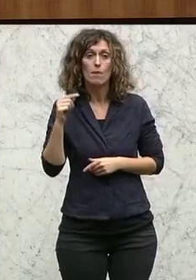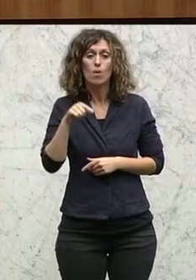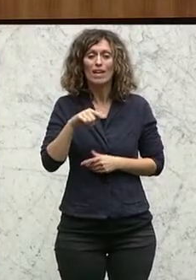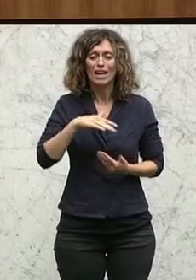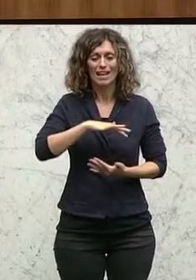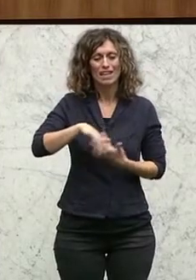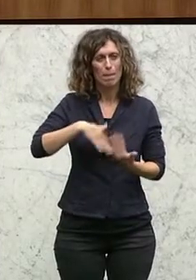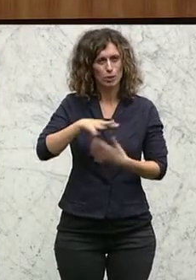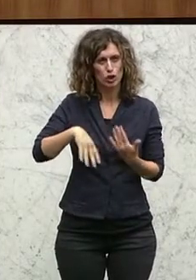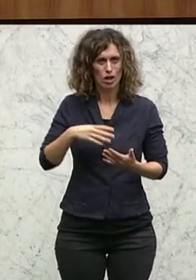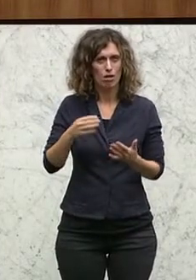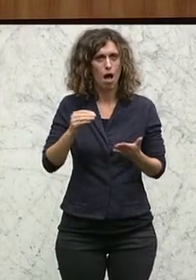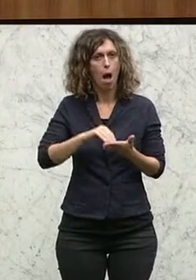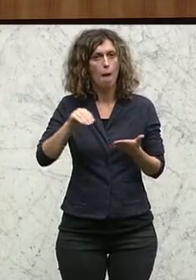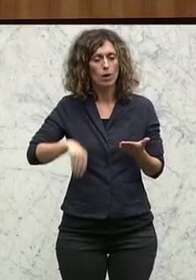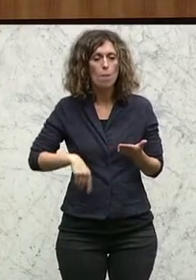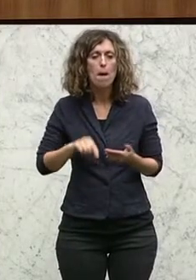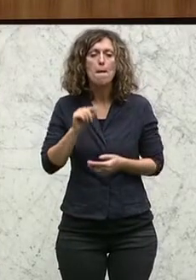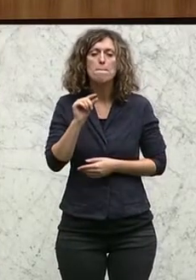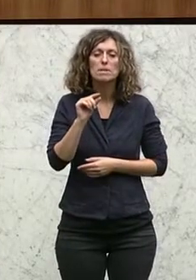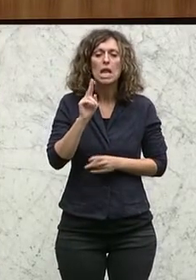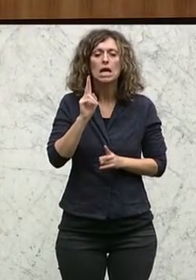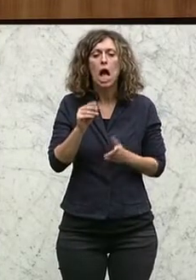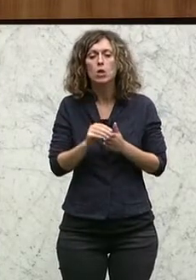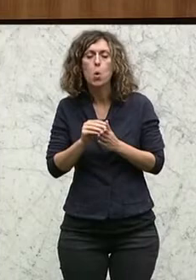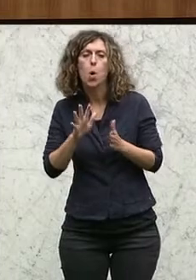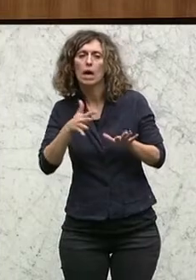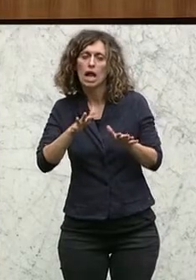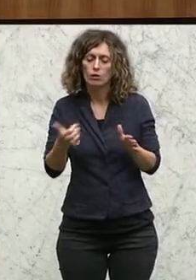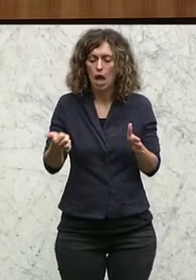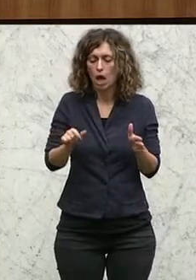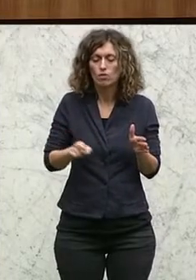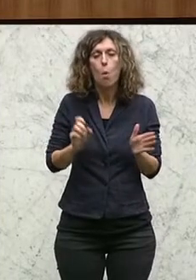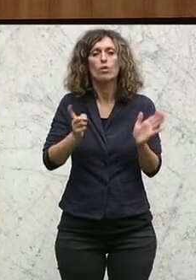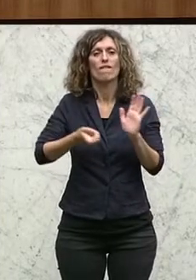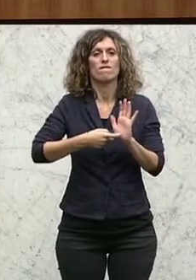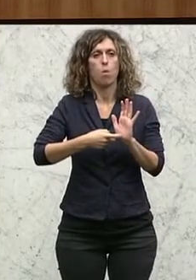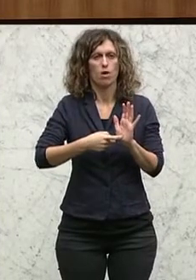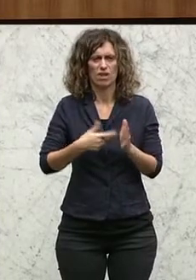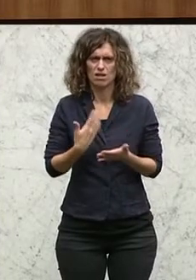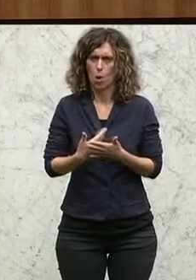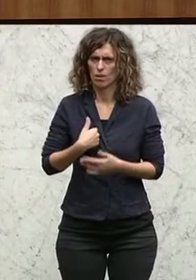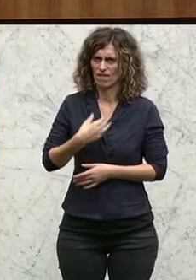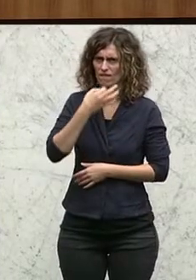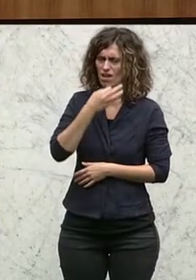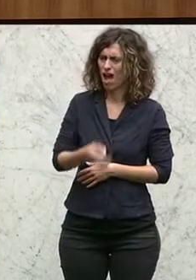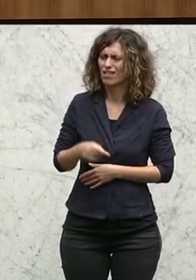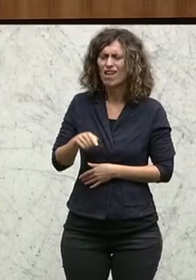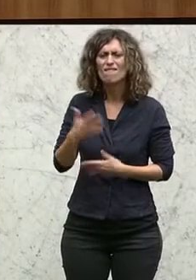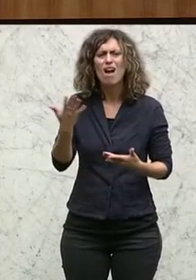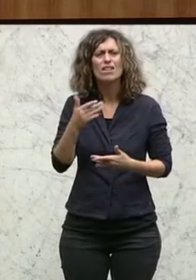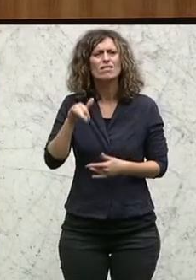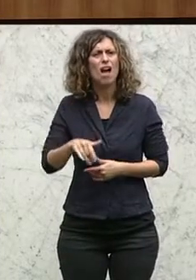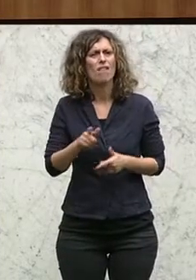gemischten Abkommen noch gewisse Regulative einzuführen oder einzufordern. Ich frage mich, was sind das für